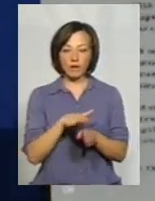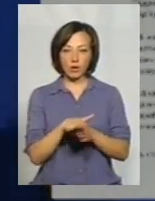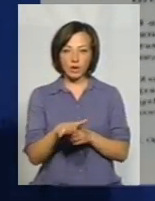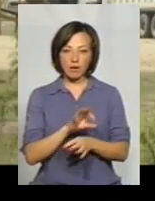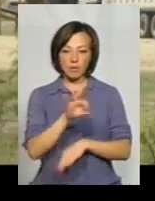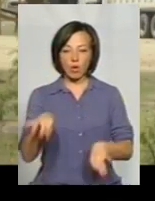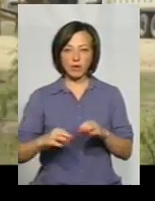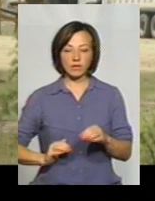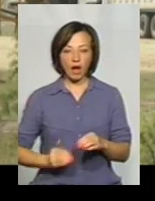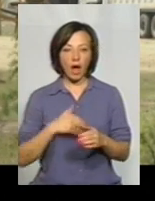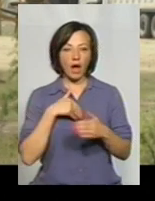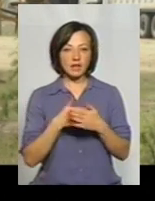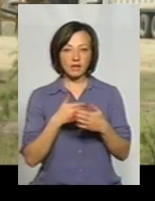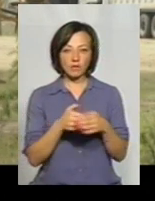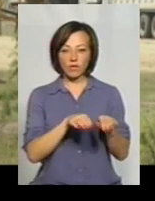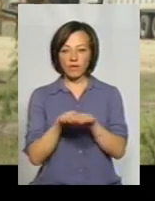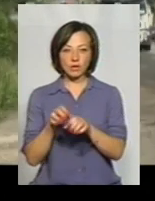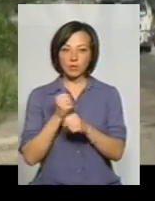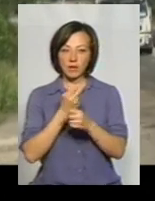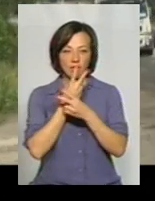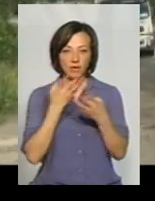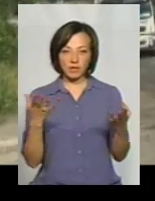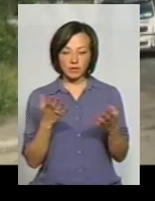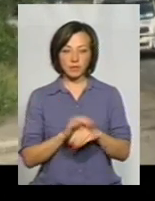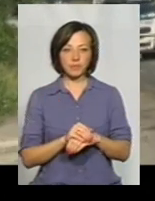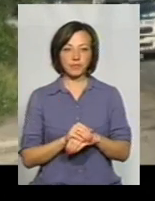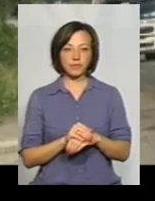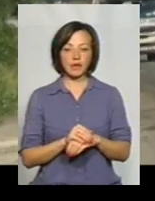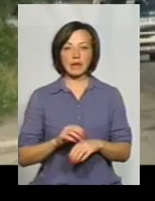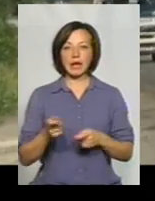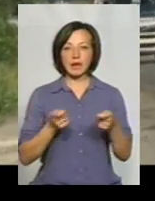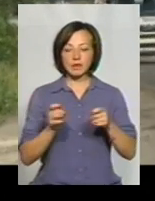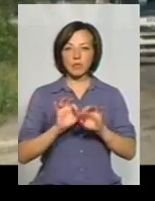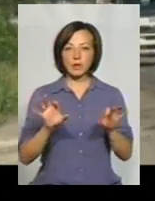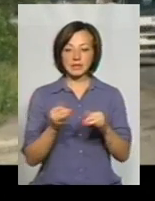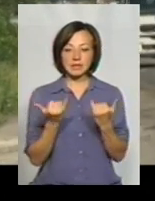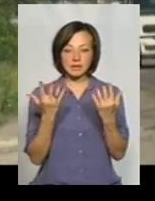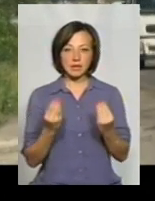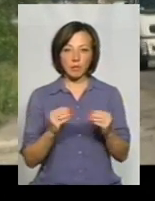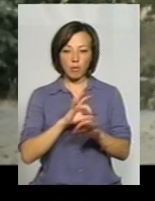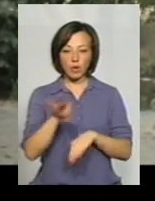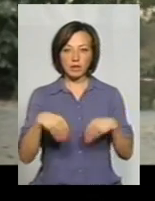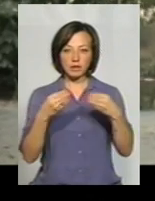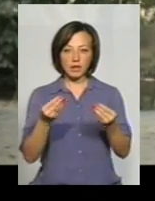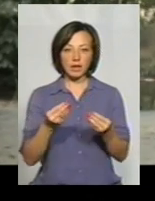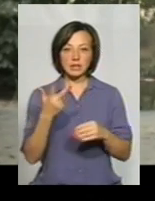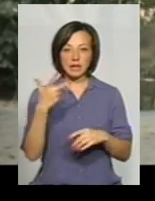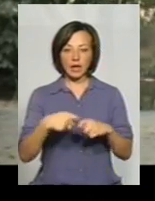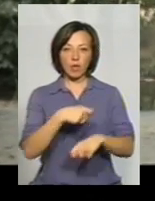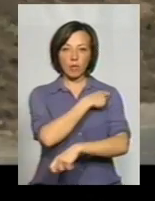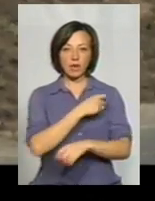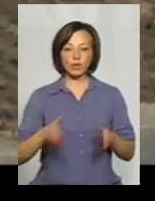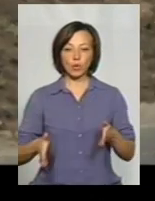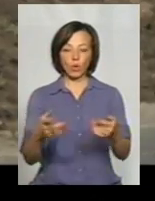підрядником. Проте активної фази робіт ще не видно. Джао Хайшань пояснює, лише днями проєктанти їм надали робочі креслення на 3 кілометри